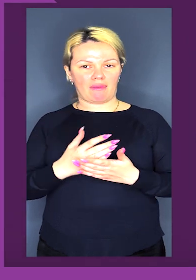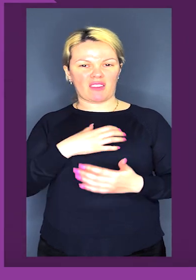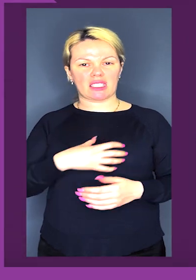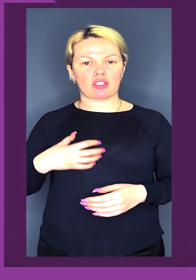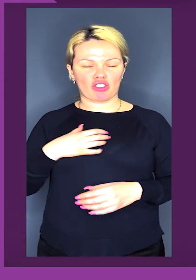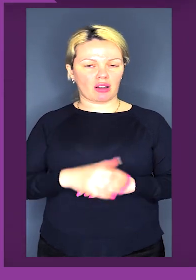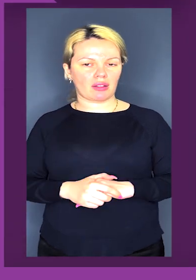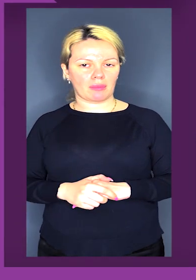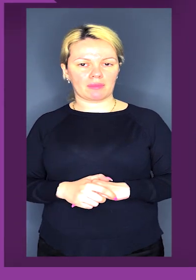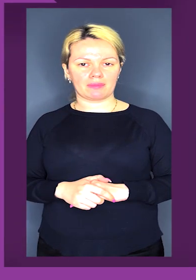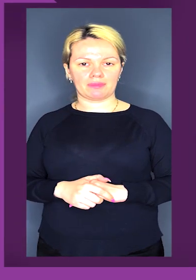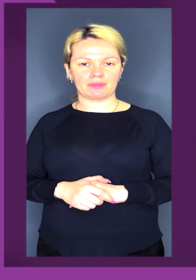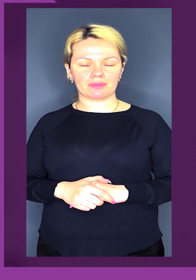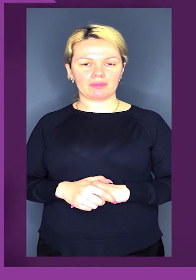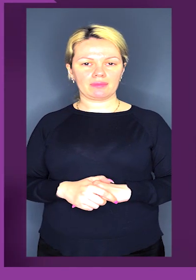визначальним.